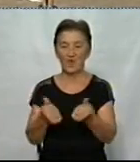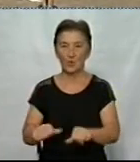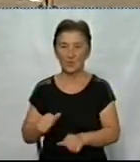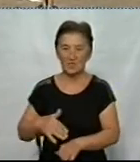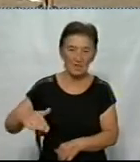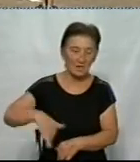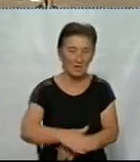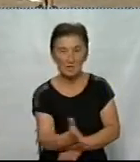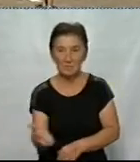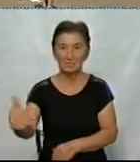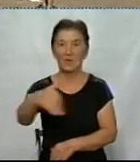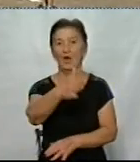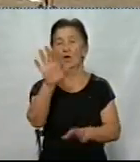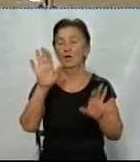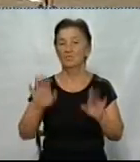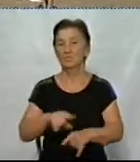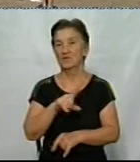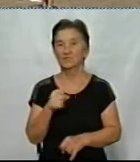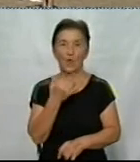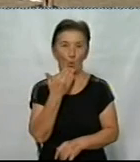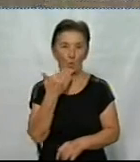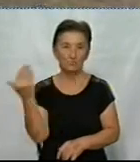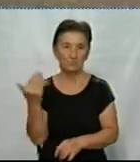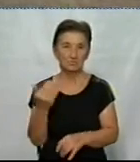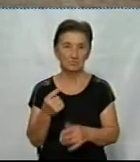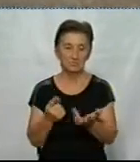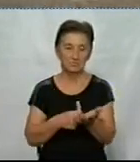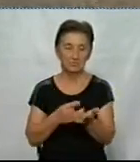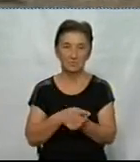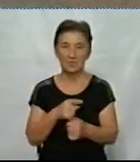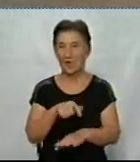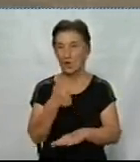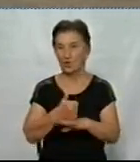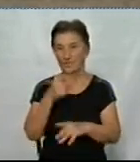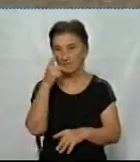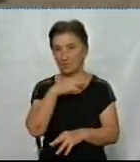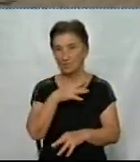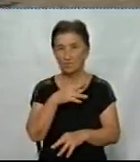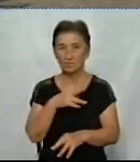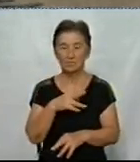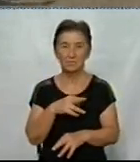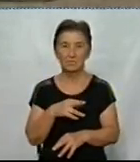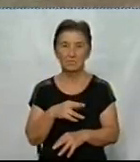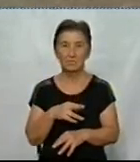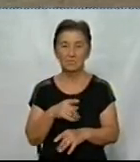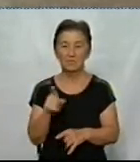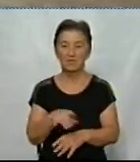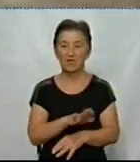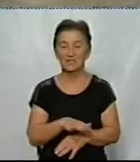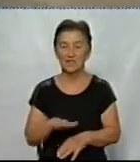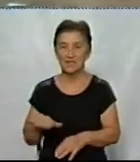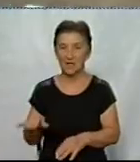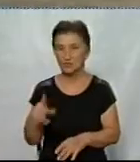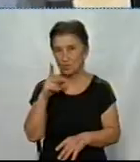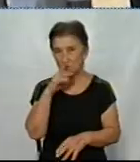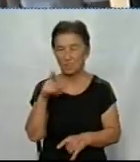всі п'ять учасників за останніми фіксується час. Найголовна помилка – це не об'їжджають фішки. Це дитяча помилка, але